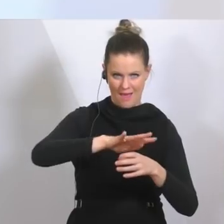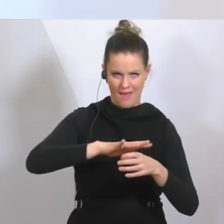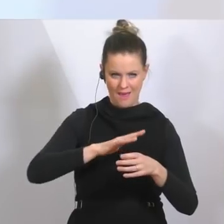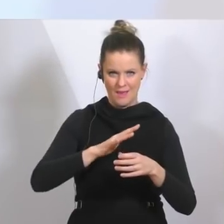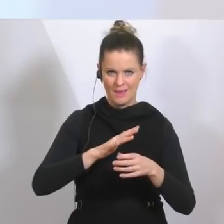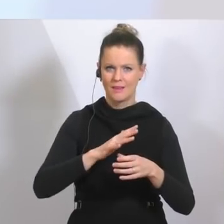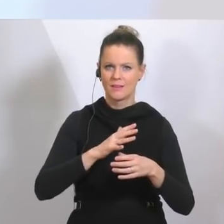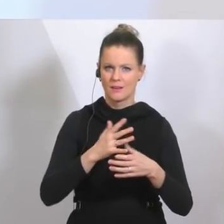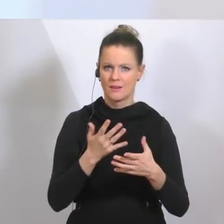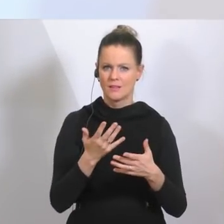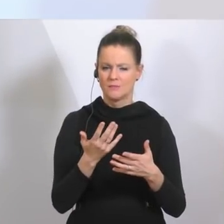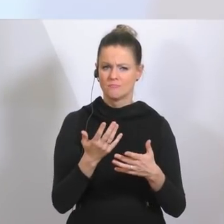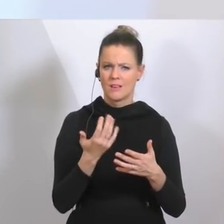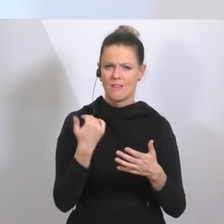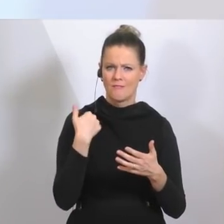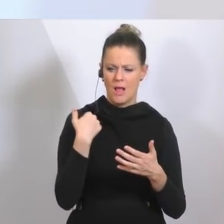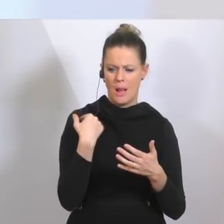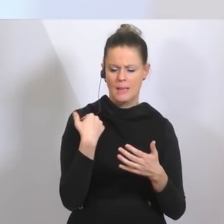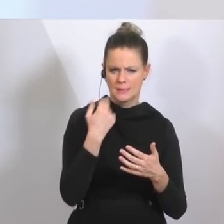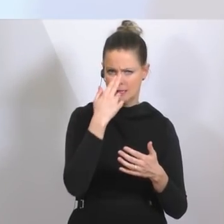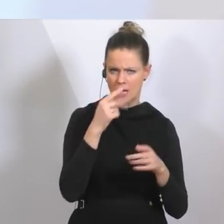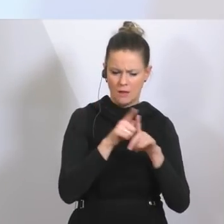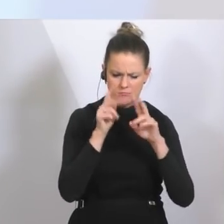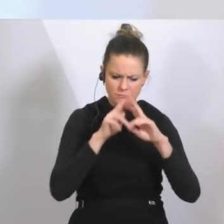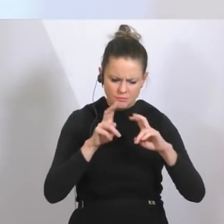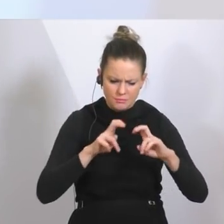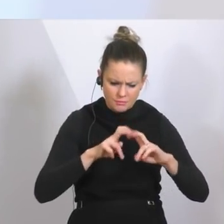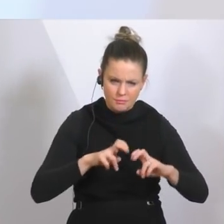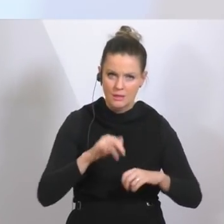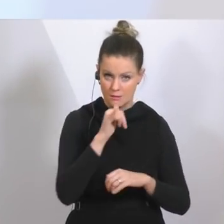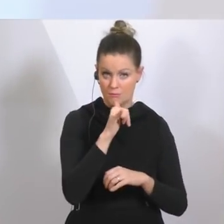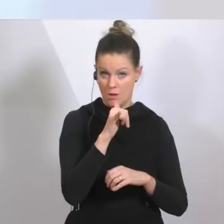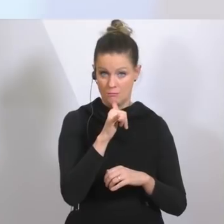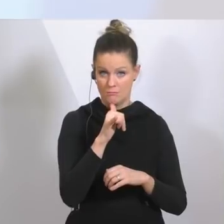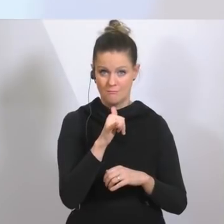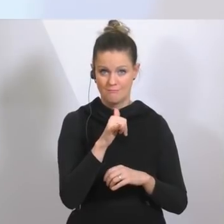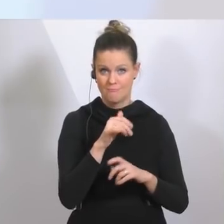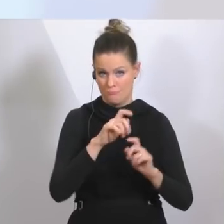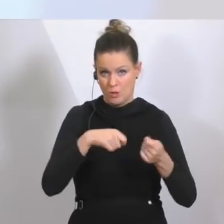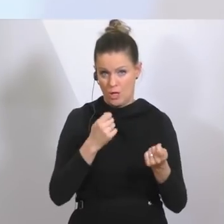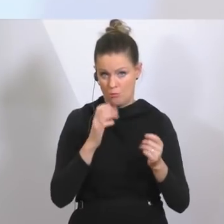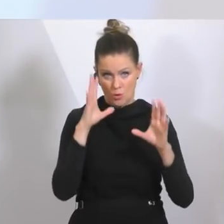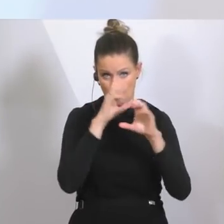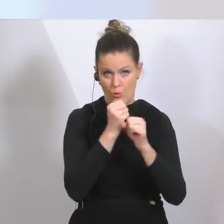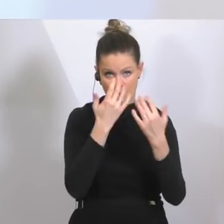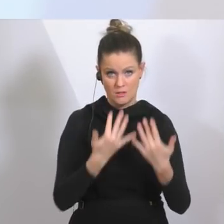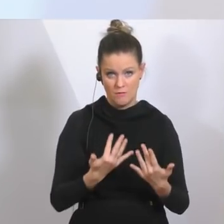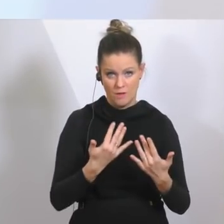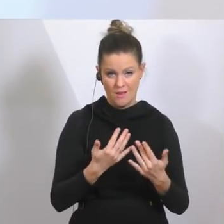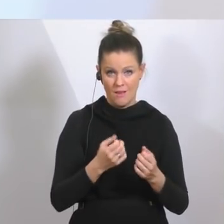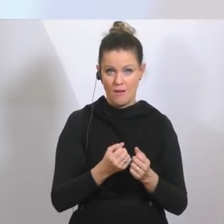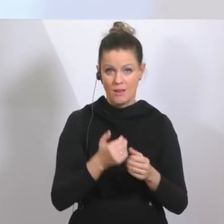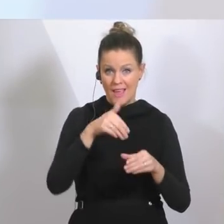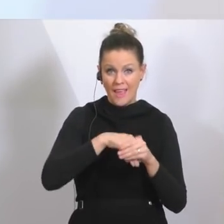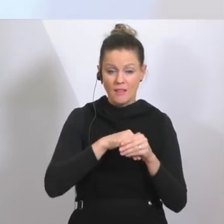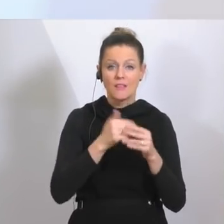intensiver auseinandersetzen, damit auch heute Nacht. Tatsache ist, ja, es wird eine Dunkelziffer geben. Wie groß sie tatsächlich